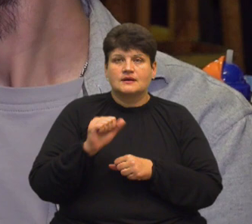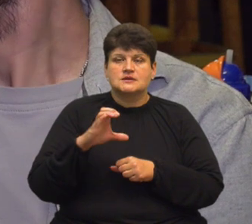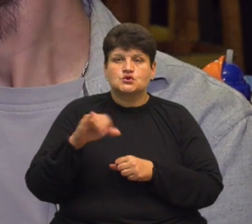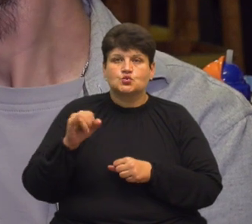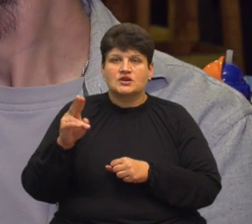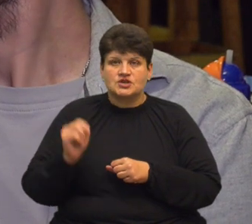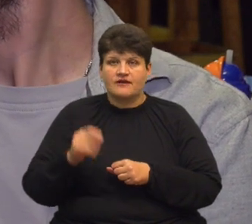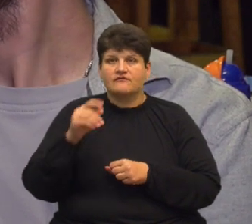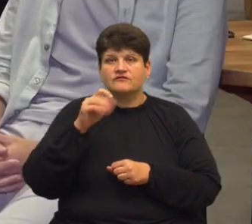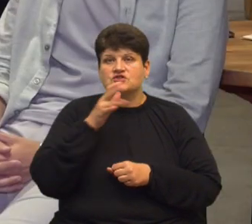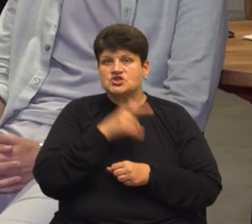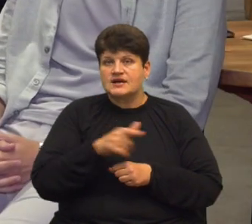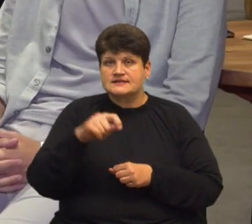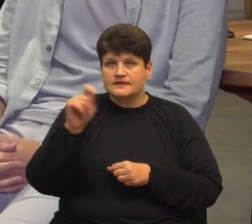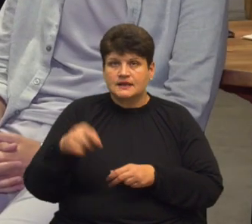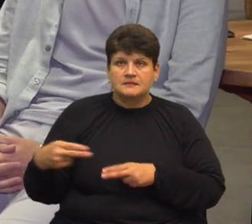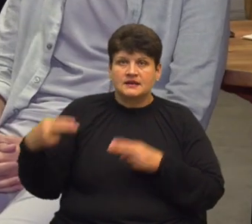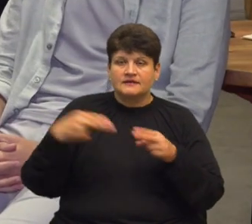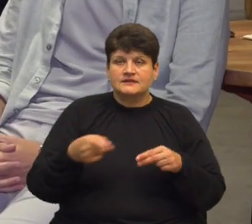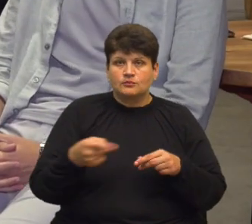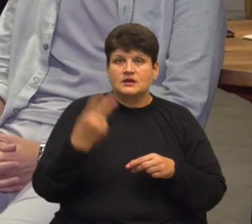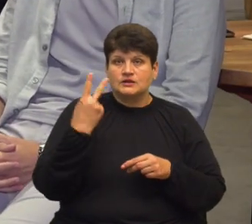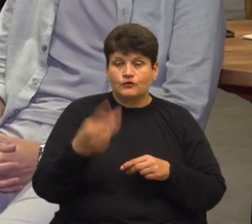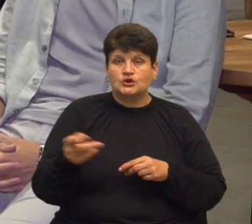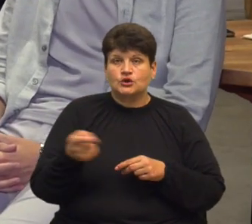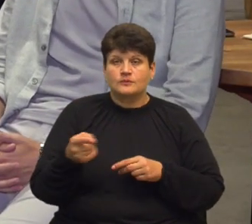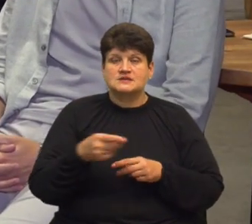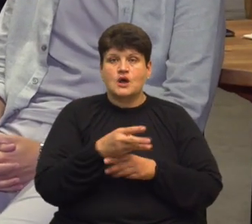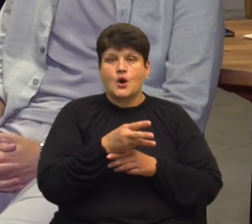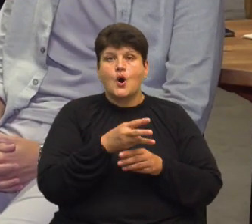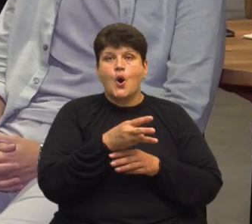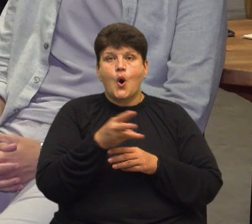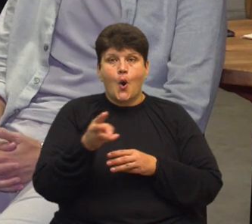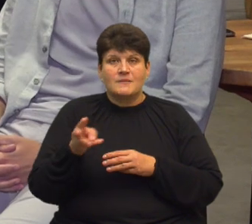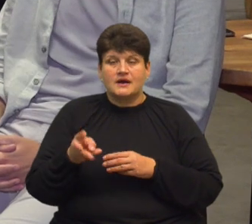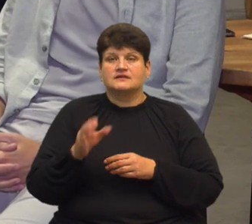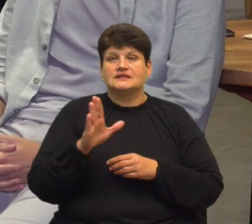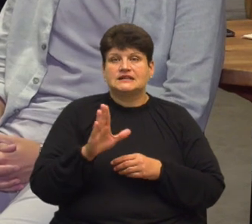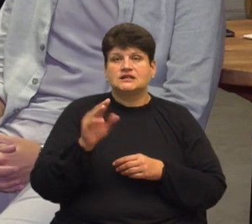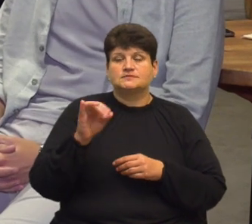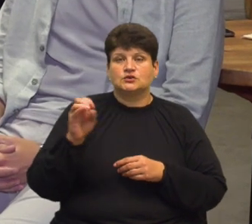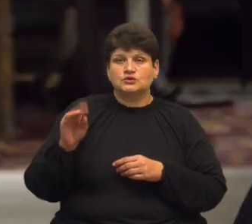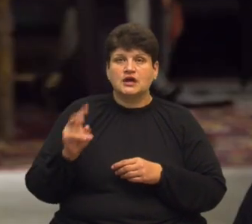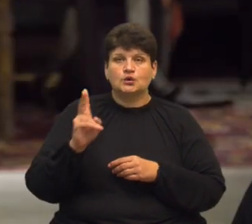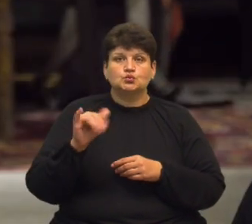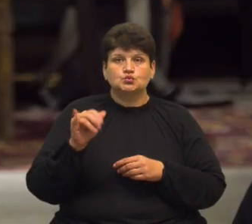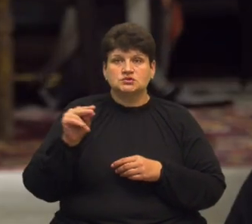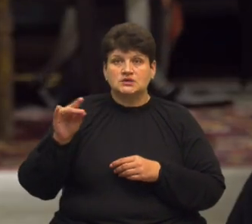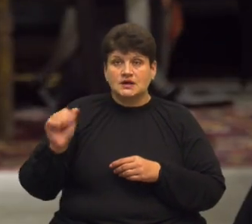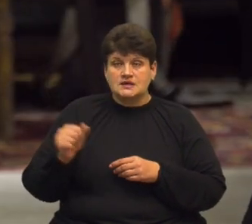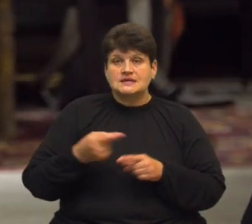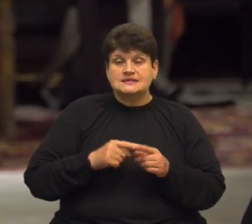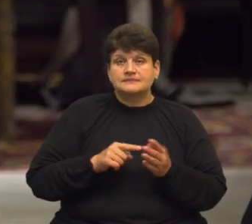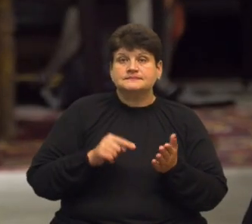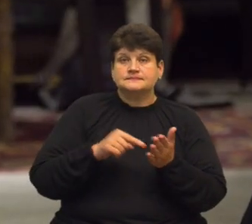війни переїхав у Тернопіль, та двох тернопільських операторів Сергія Кучера та Валентина Шмигуна. Автори кажуть, мета фільму – показати, як